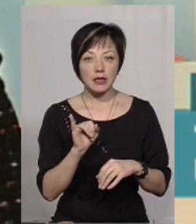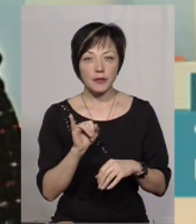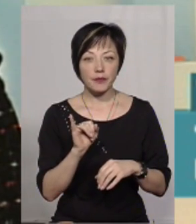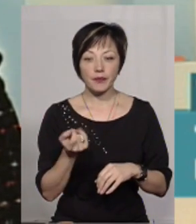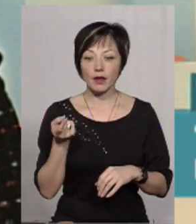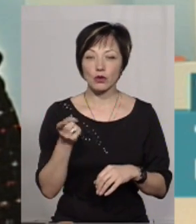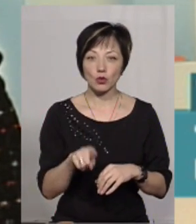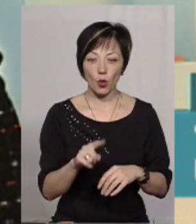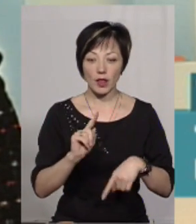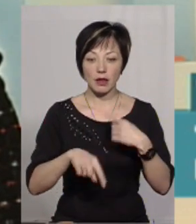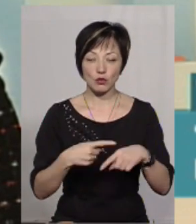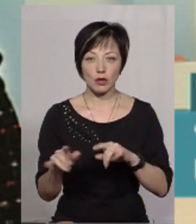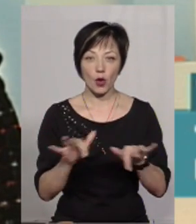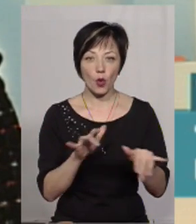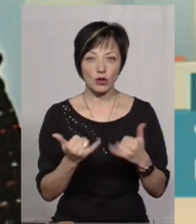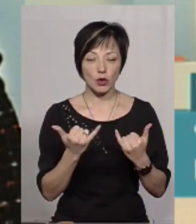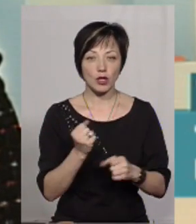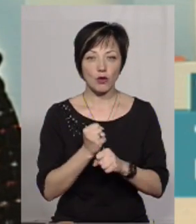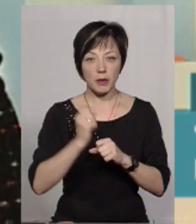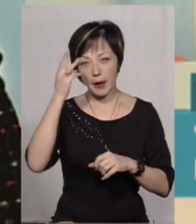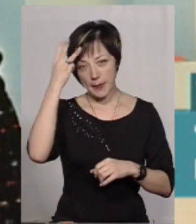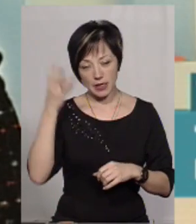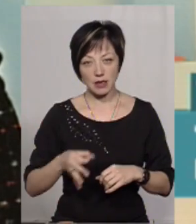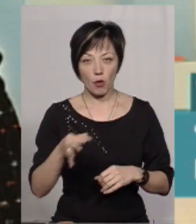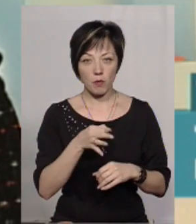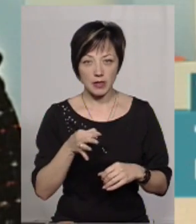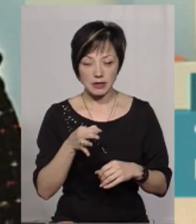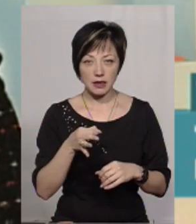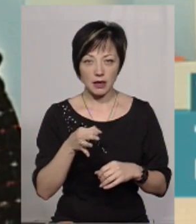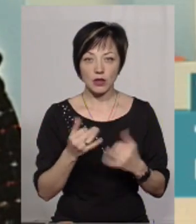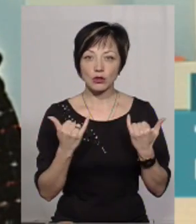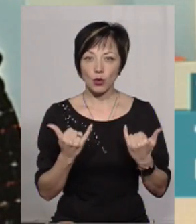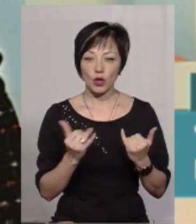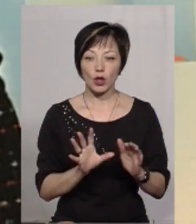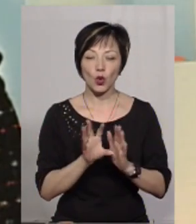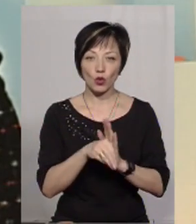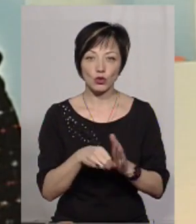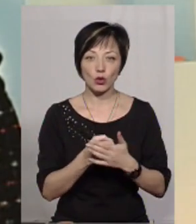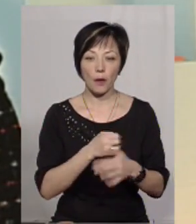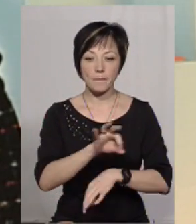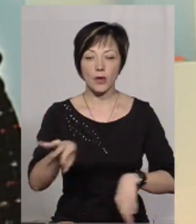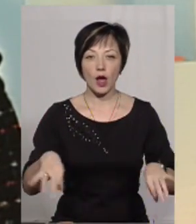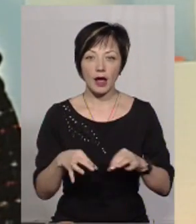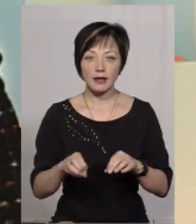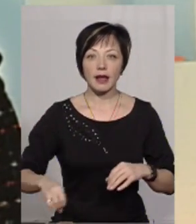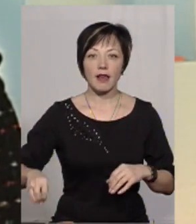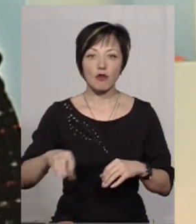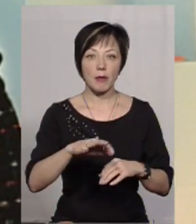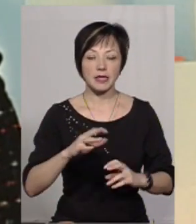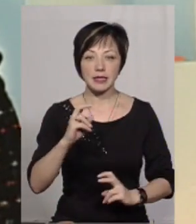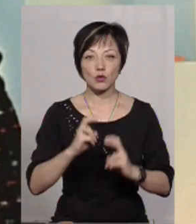кажучи, той наступний крок, який сьогодні робить Хмельницька область, а Хмельницька область сьогодні долучена до проєкту Європейських